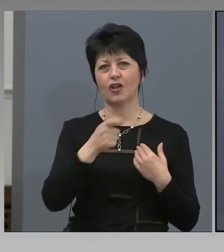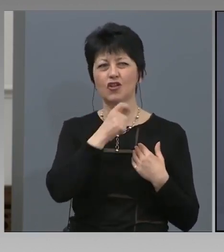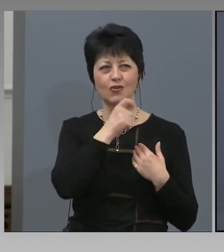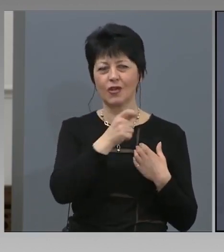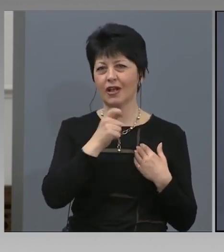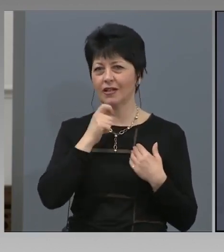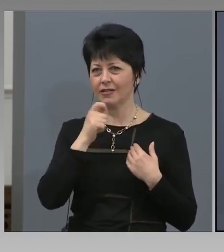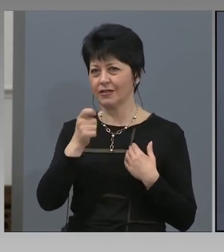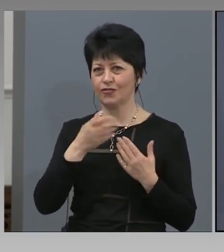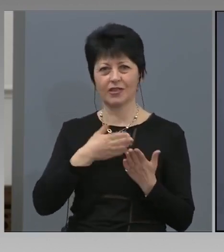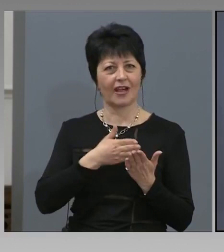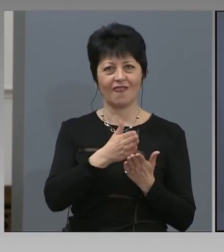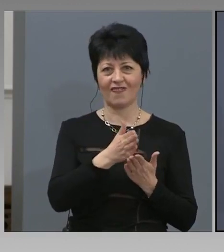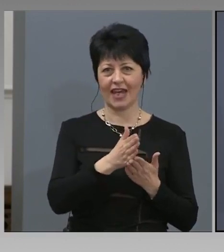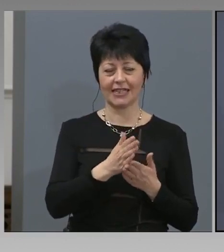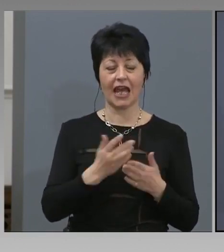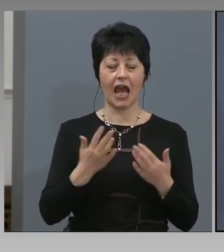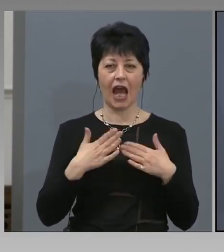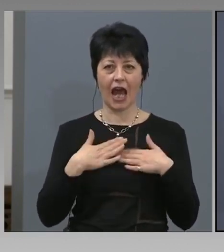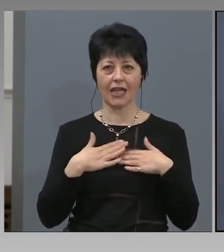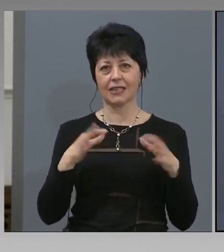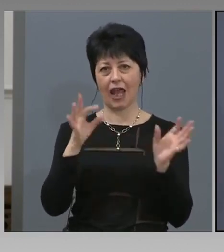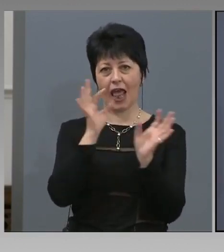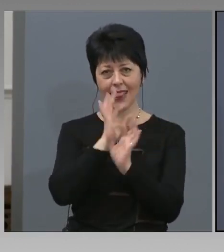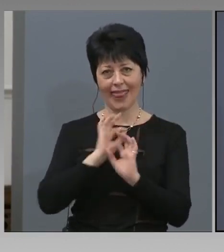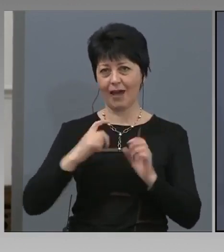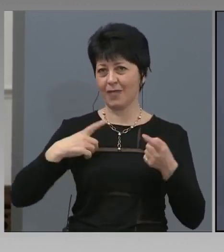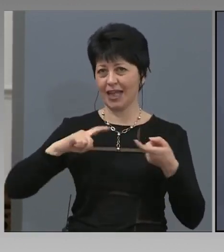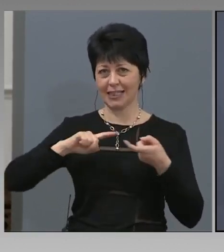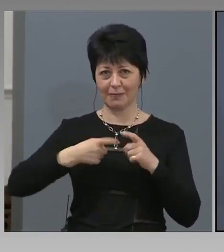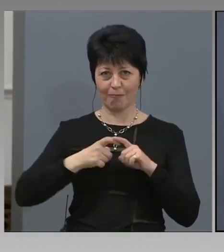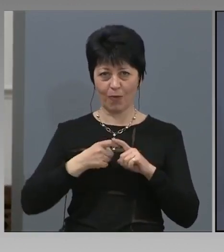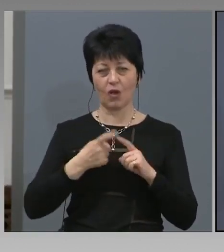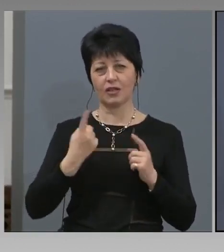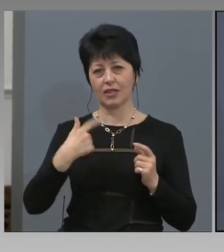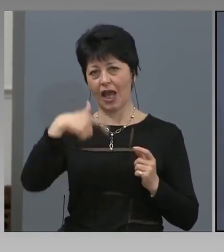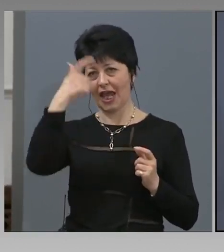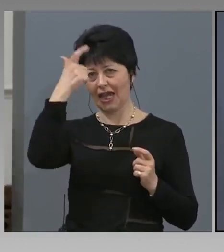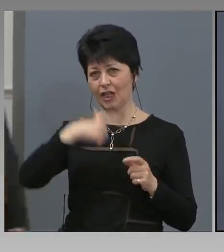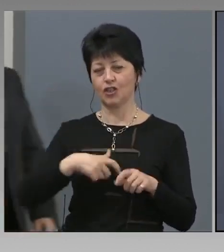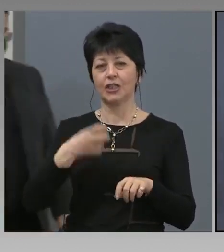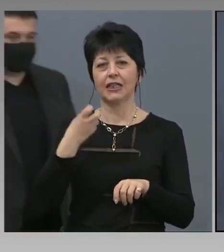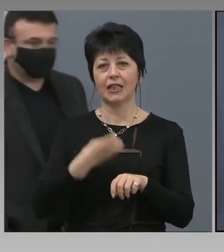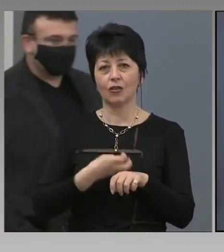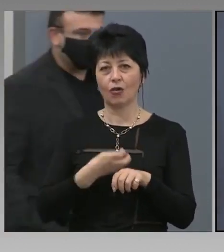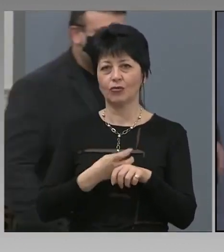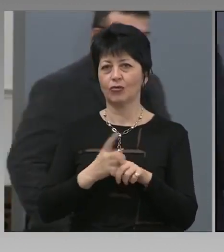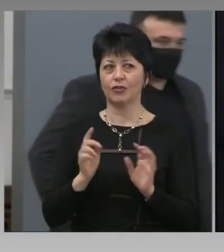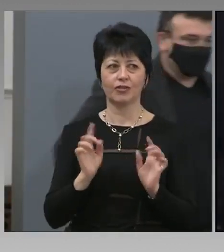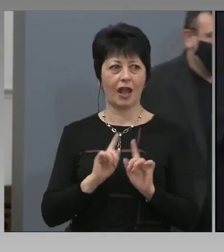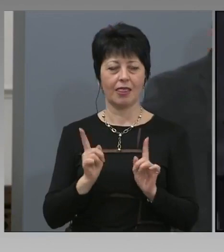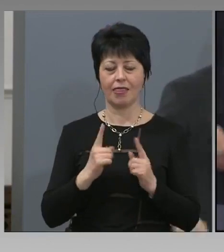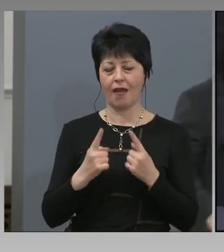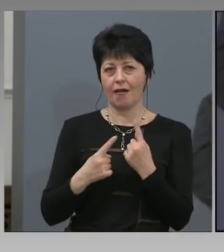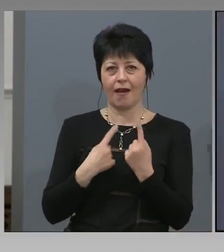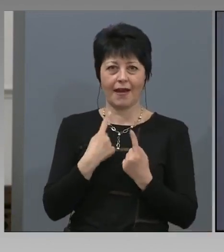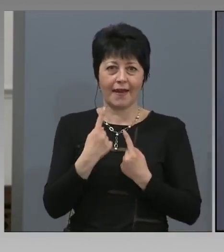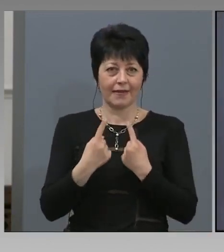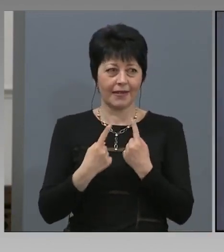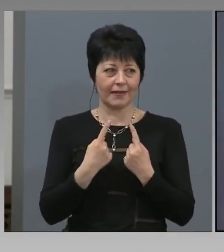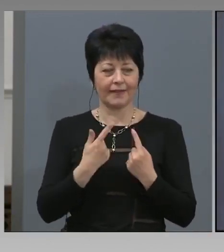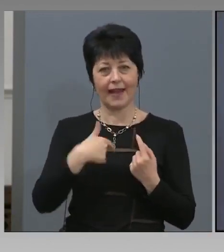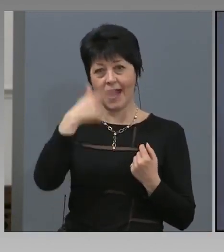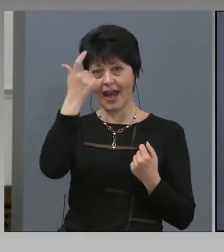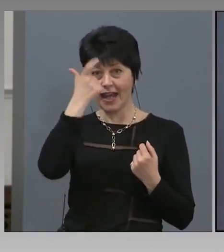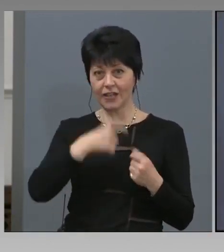Аз нямам спор с личните лекари. Няма хипотеза, при която личен лекар да не реагира. Казах. Личните